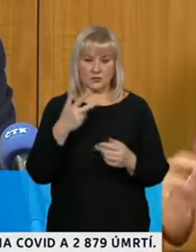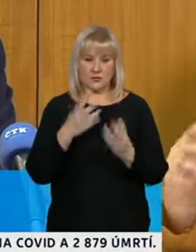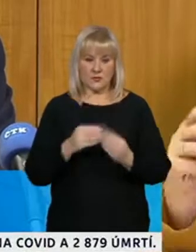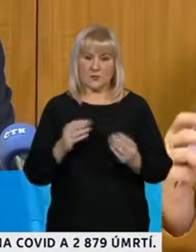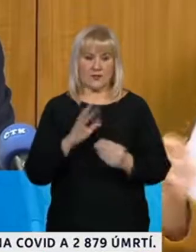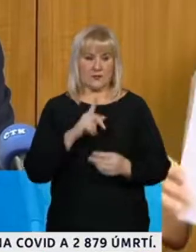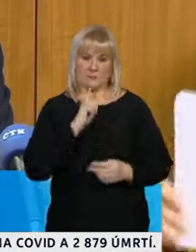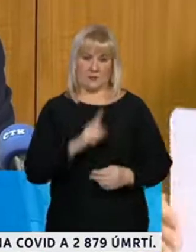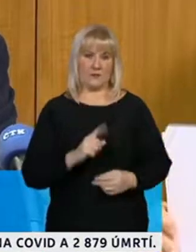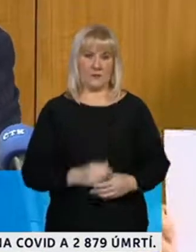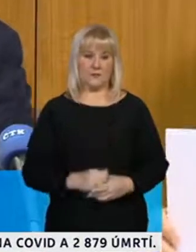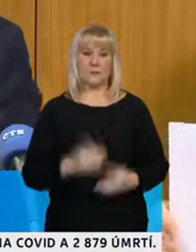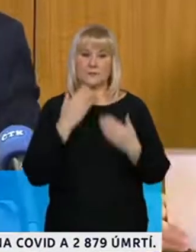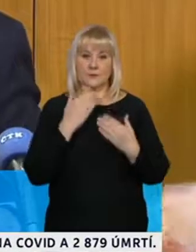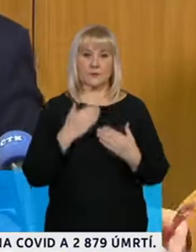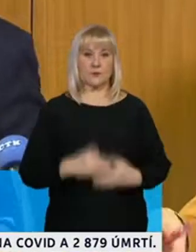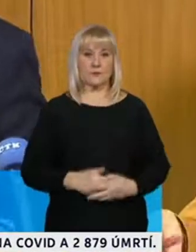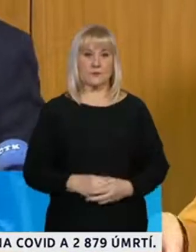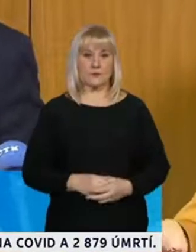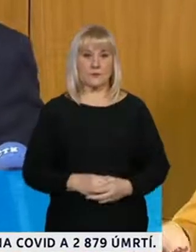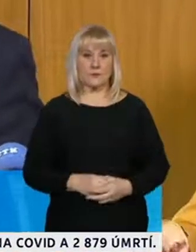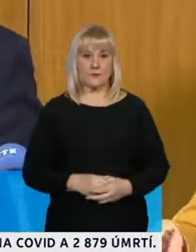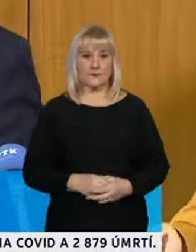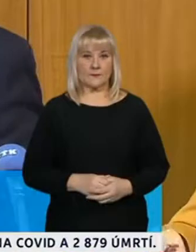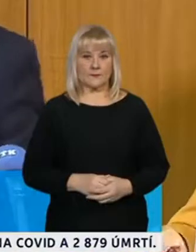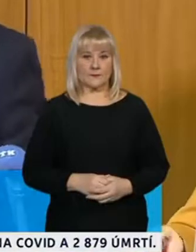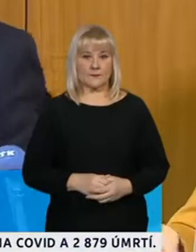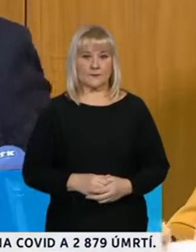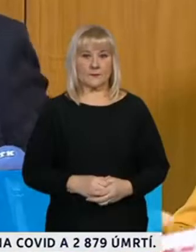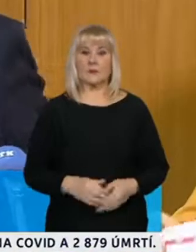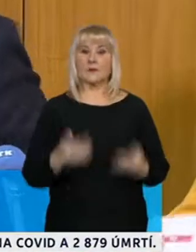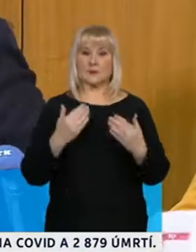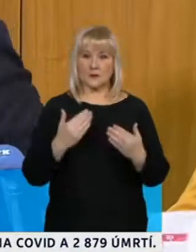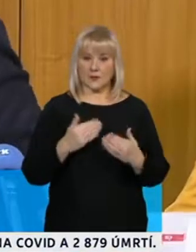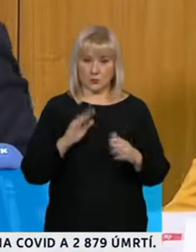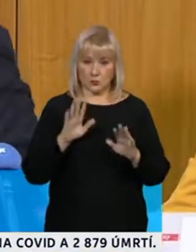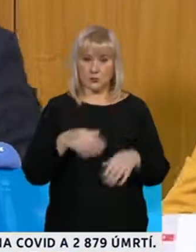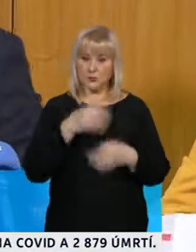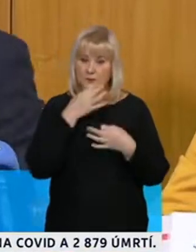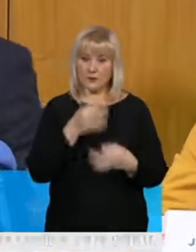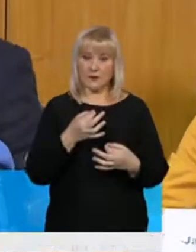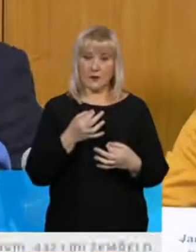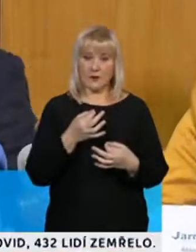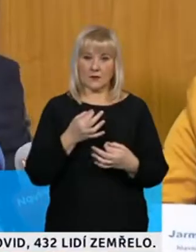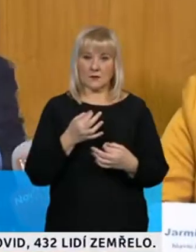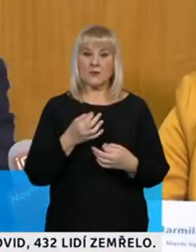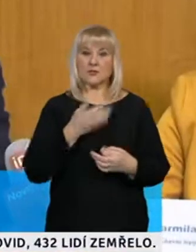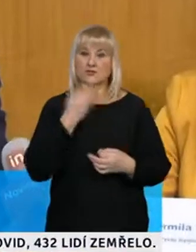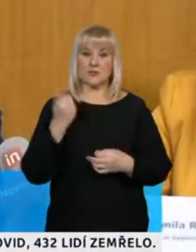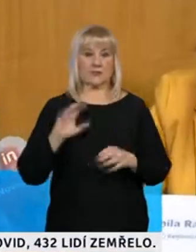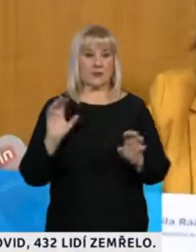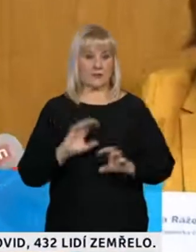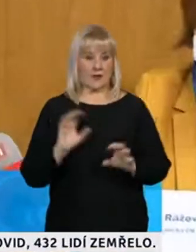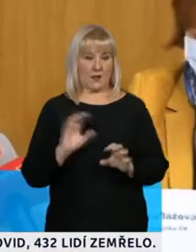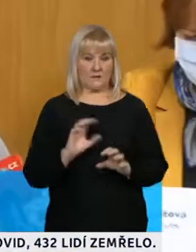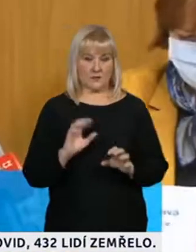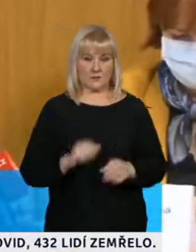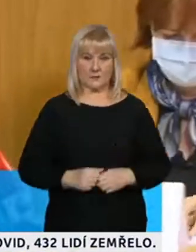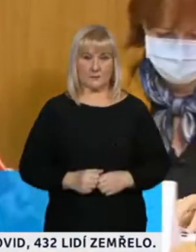Děkuji. Není tedy prostor pro vaše dotazy, česká televize, prosím.